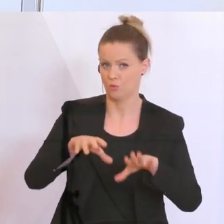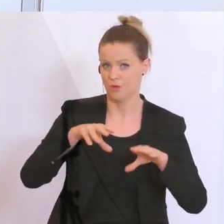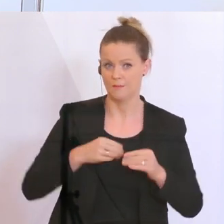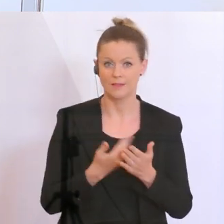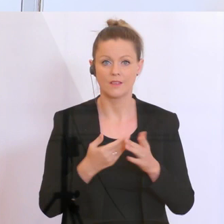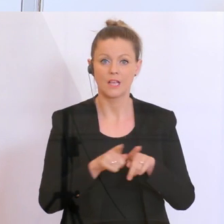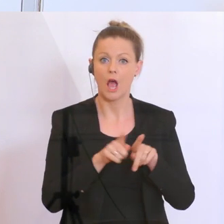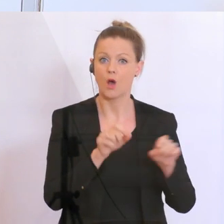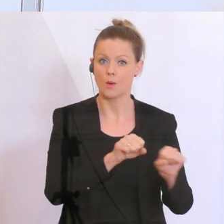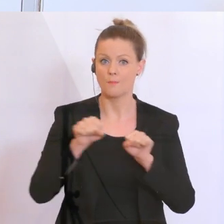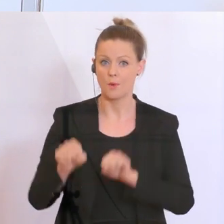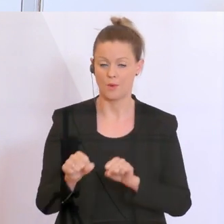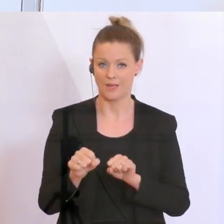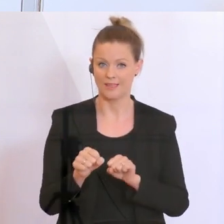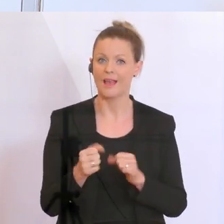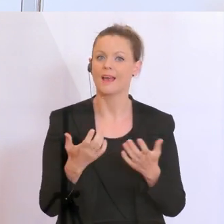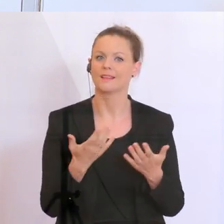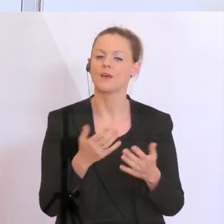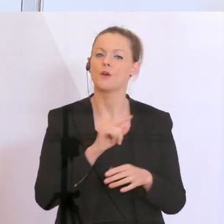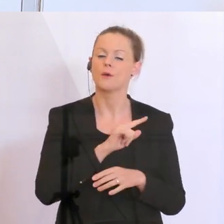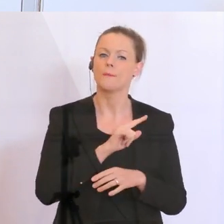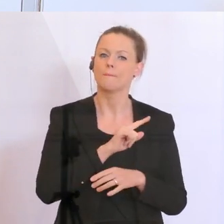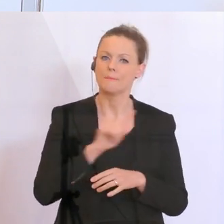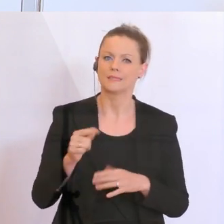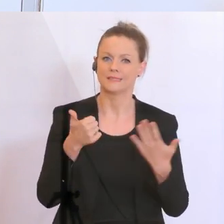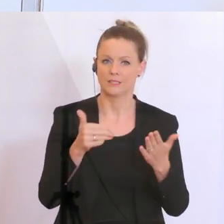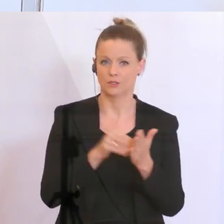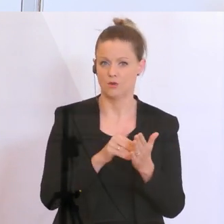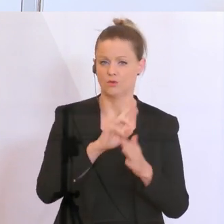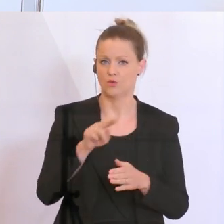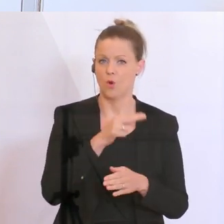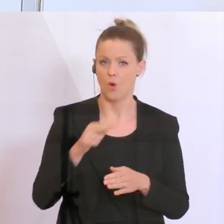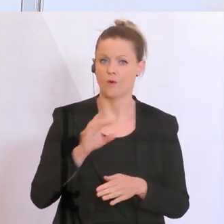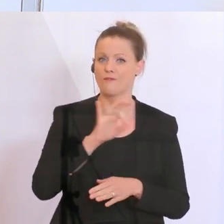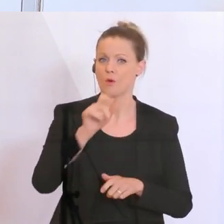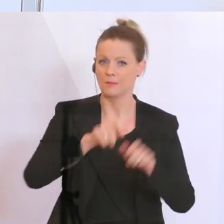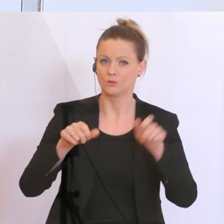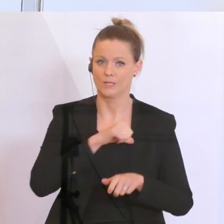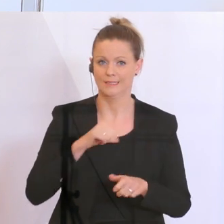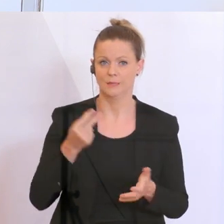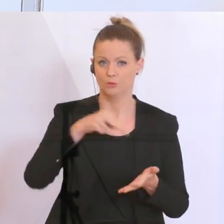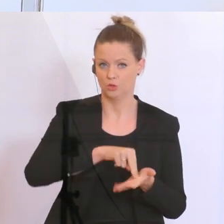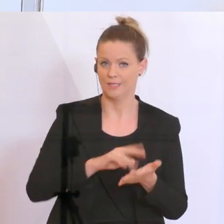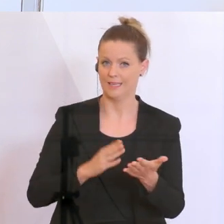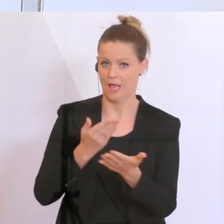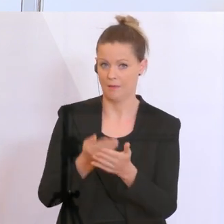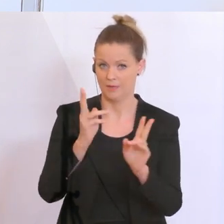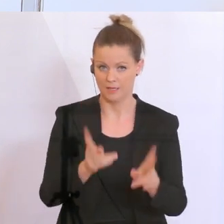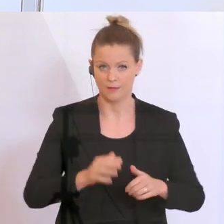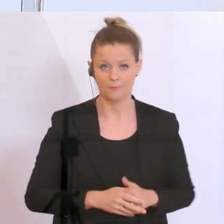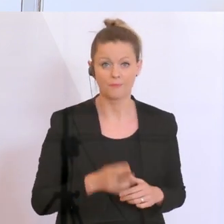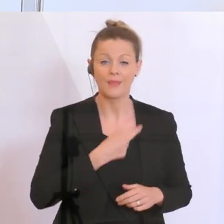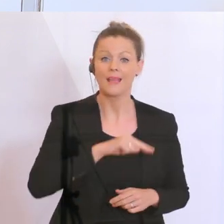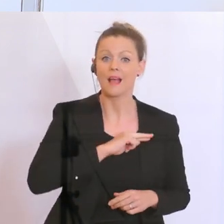schaffen, bis zu 6.000 Euro für Selbstständige zur Verfügung zu stellen. Was Garantien und